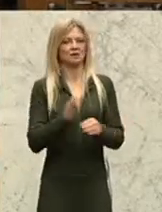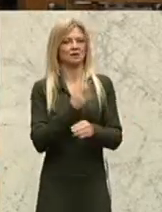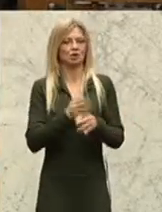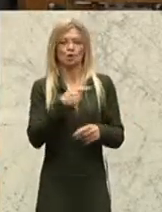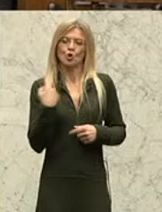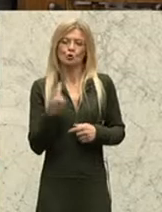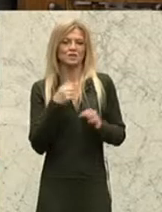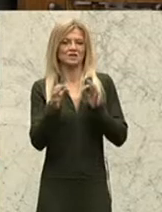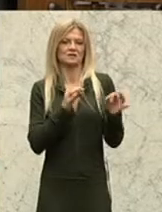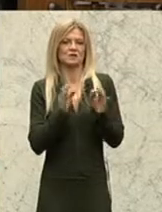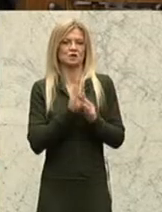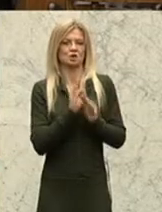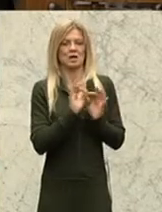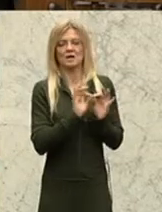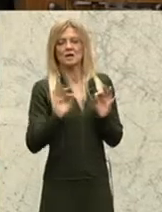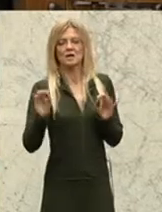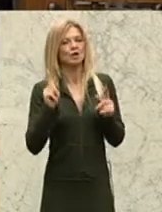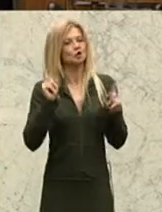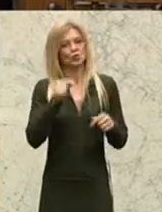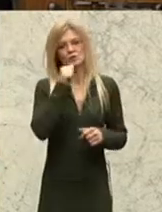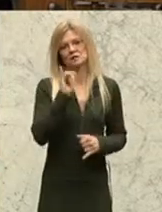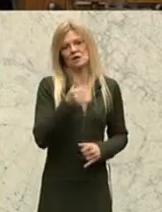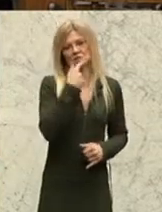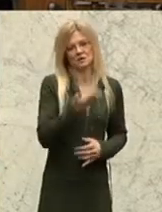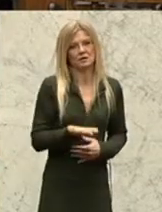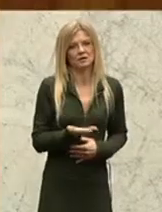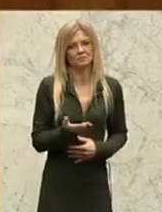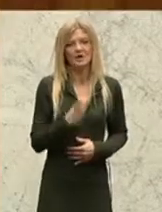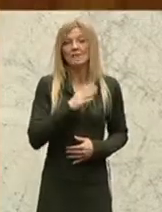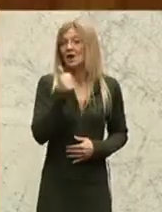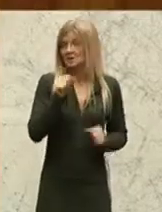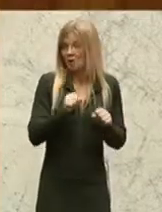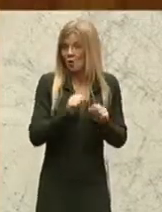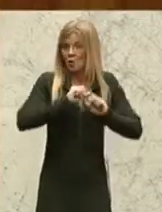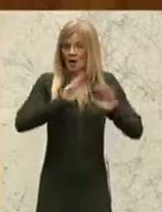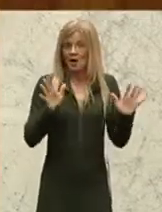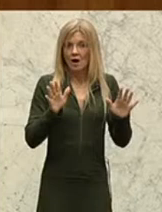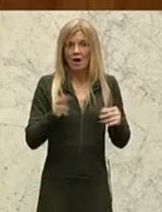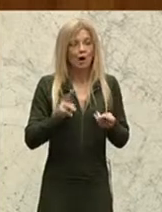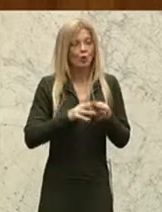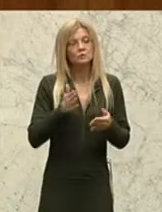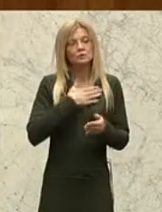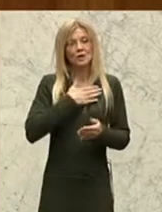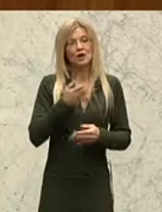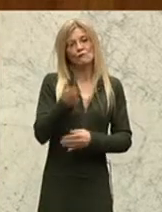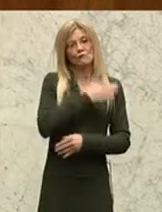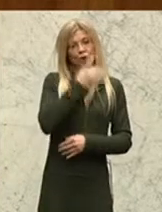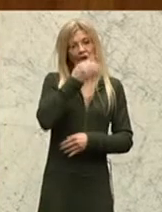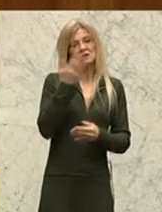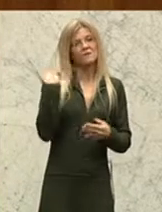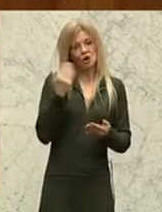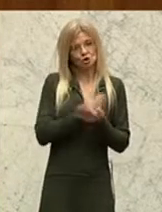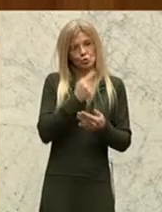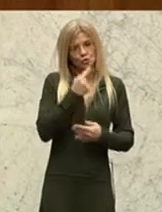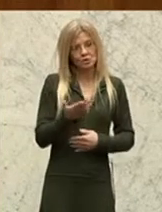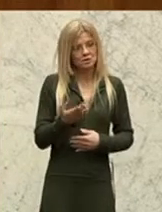strategische Linie hier nicht zuzustimmen. Eines ist auch klar, und es wurde von meinem Vorredner bereits angesprochen, dass sich